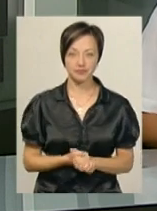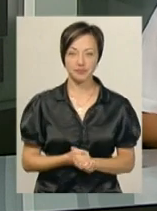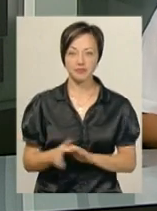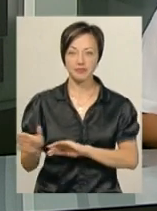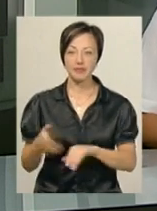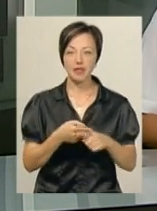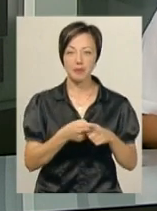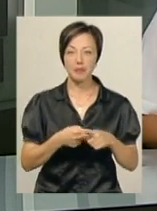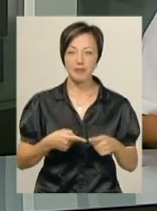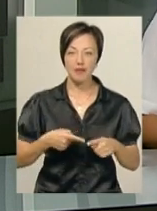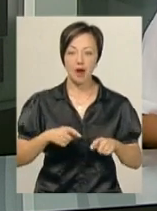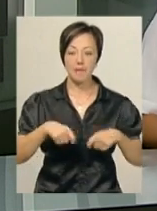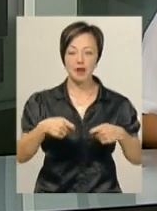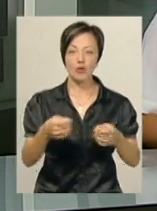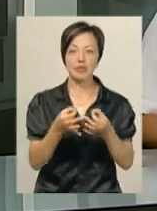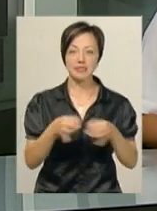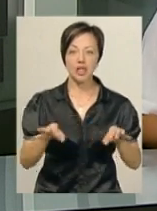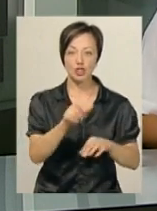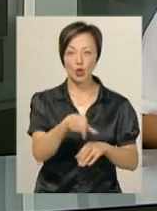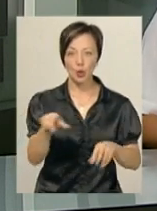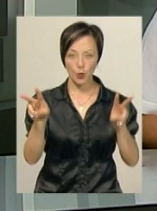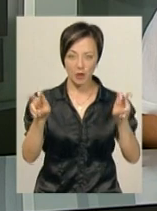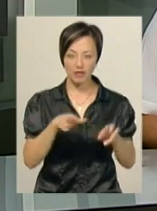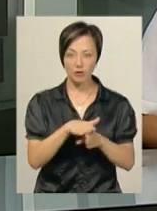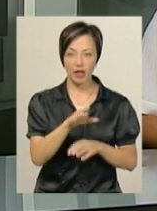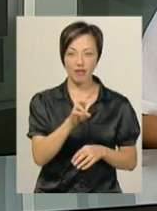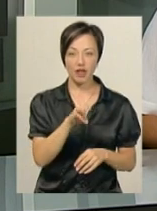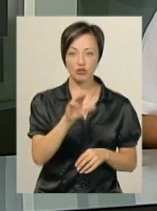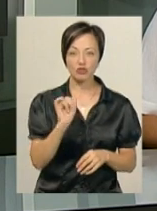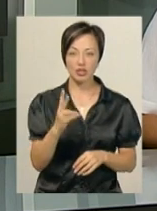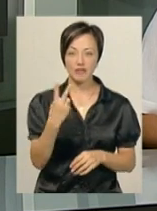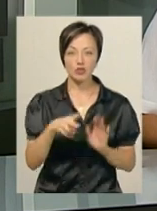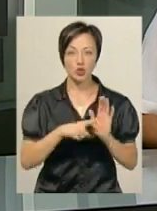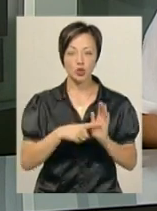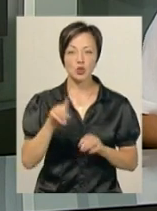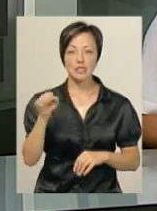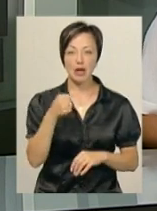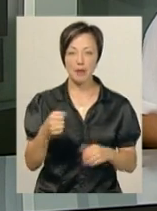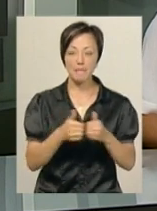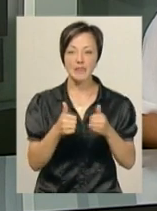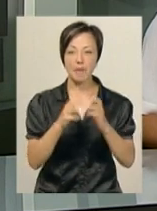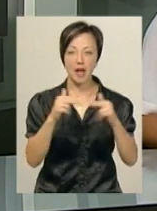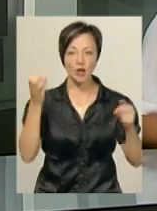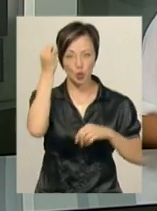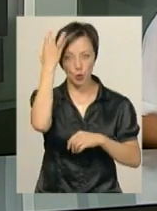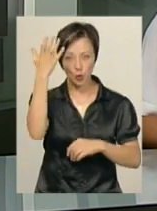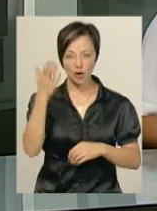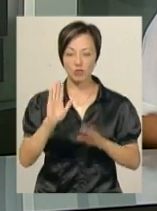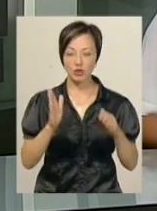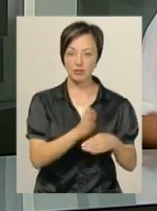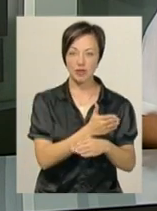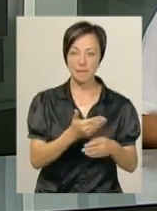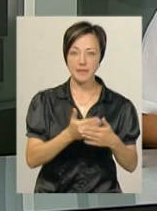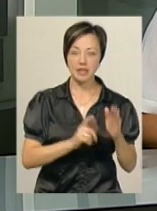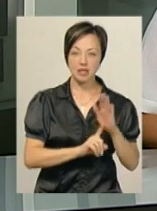Півмарафон «Незалежні люди» вперше відбудеться в Нетішині. 26 серпня біля Палацу культури, де буде відмежована